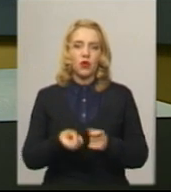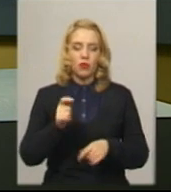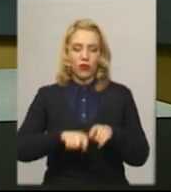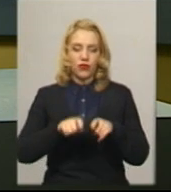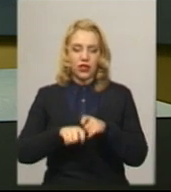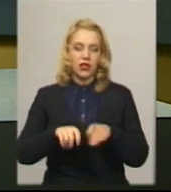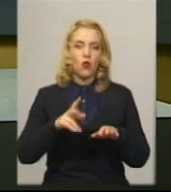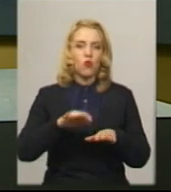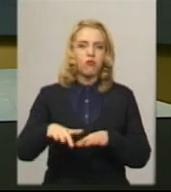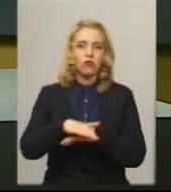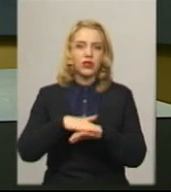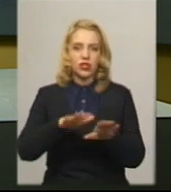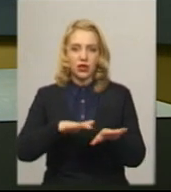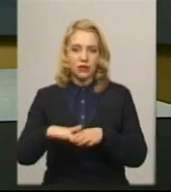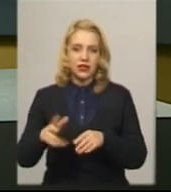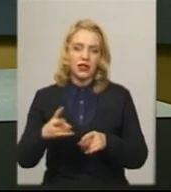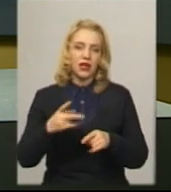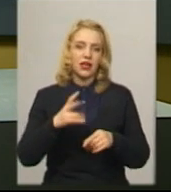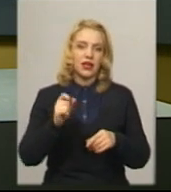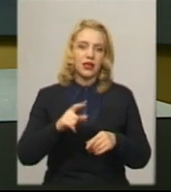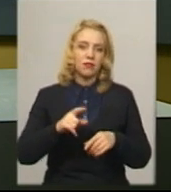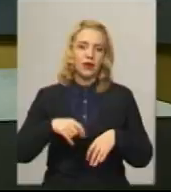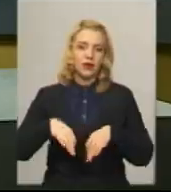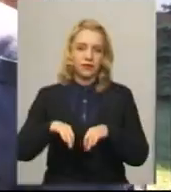час контролю за додержанням правил дорожнього руху.